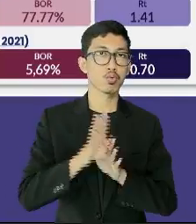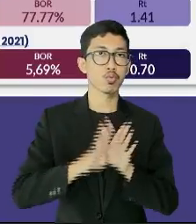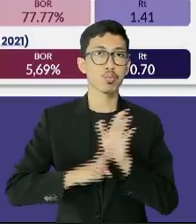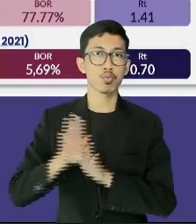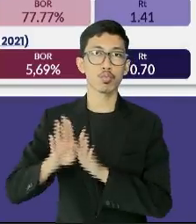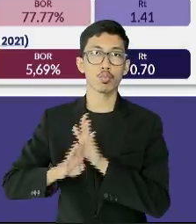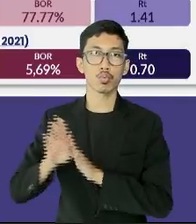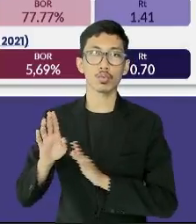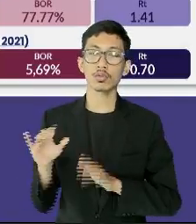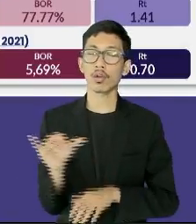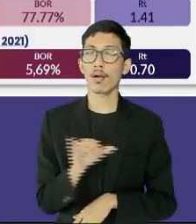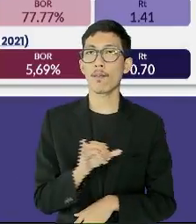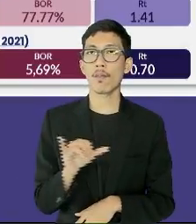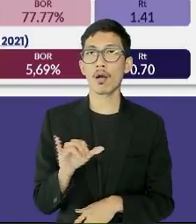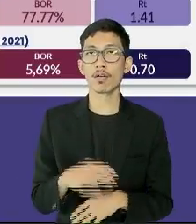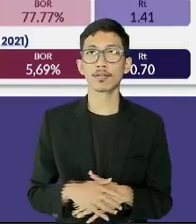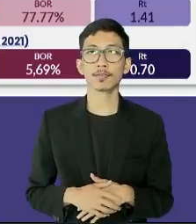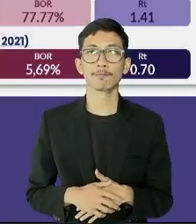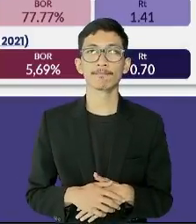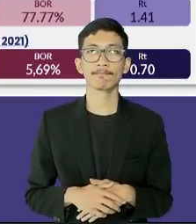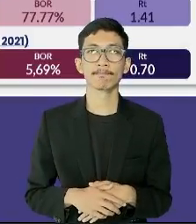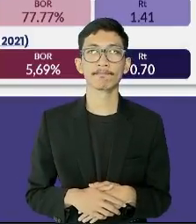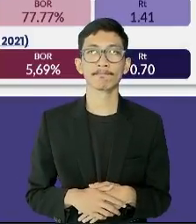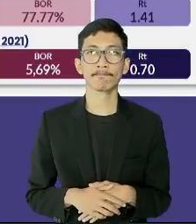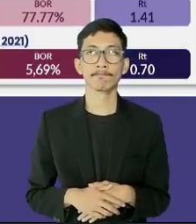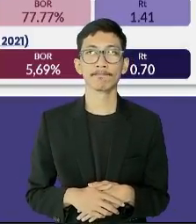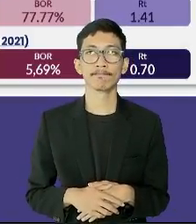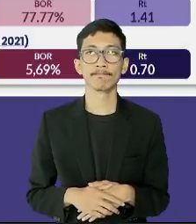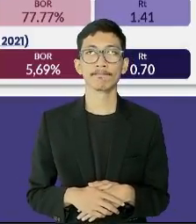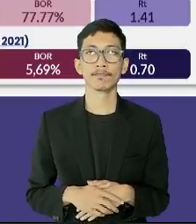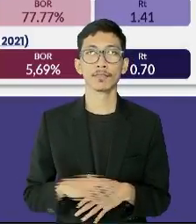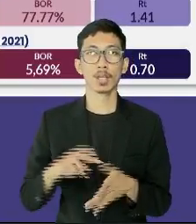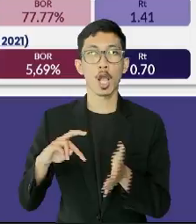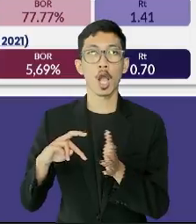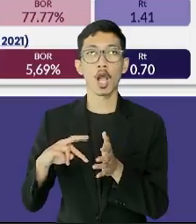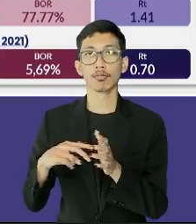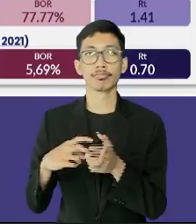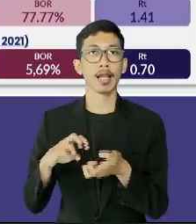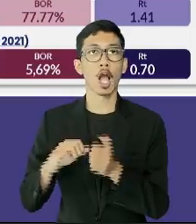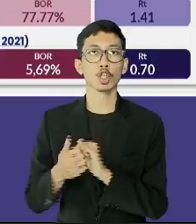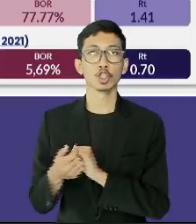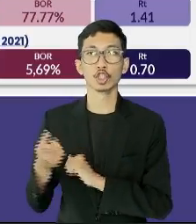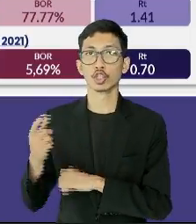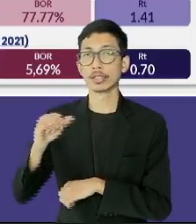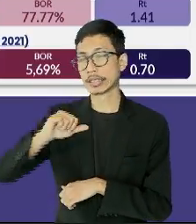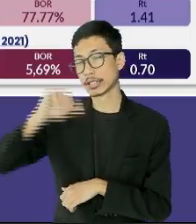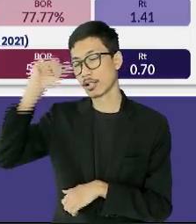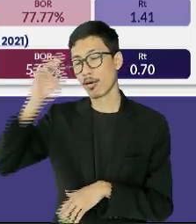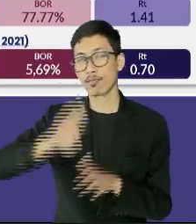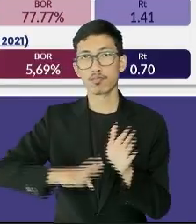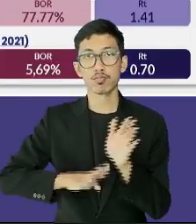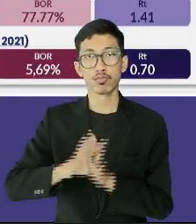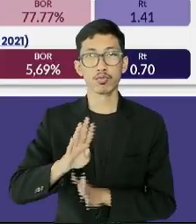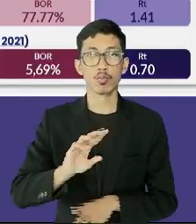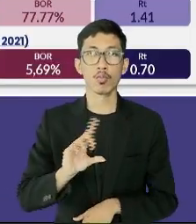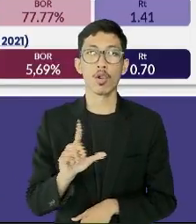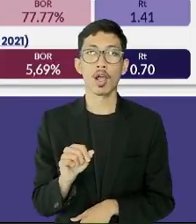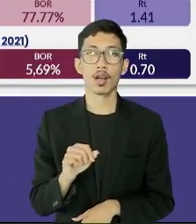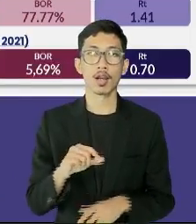Namun, ketika dunia yang didominasi oleh kasus dari India melonjak pada bulan April 2021,